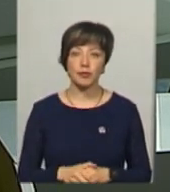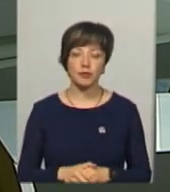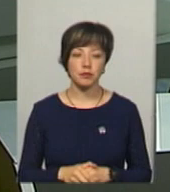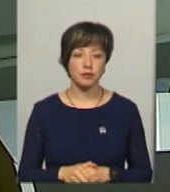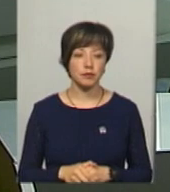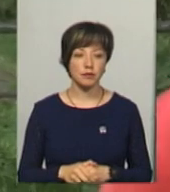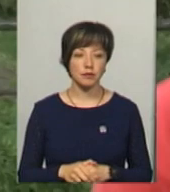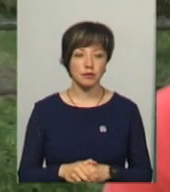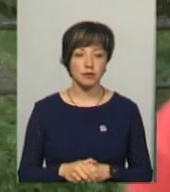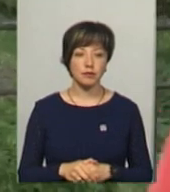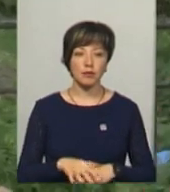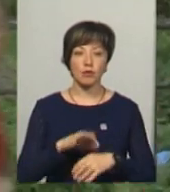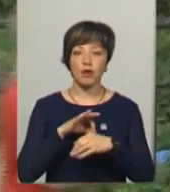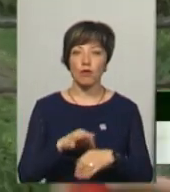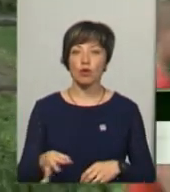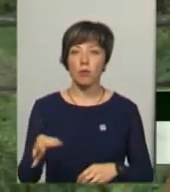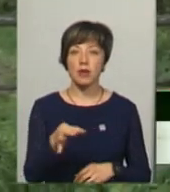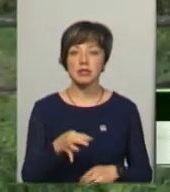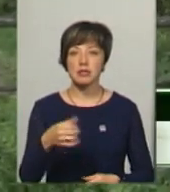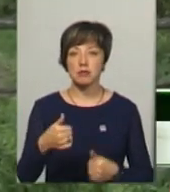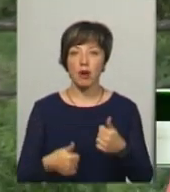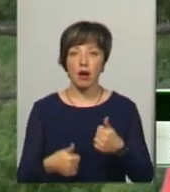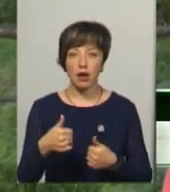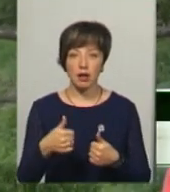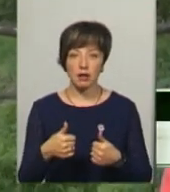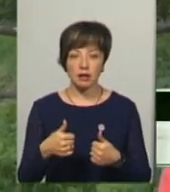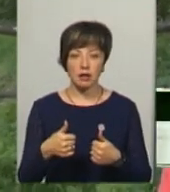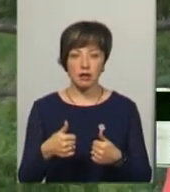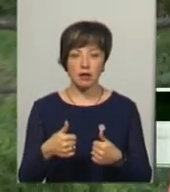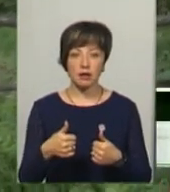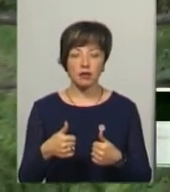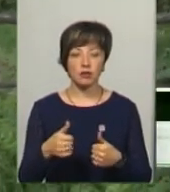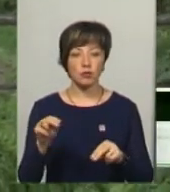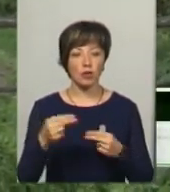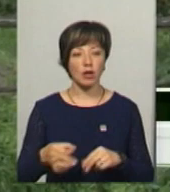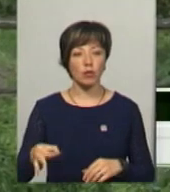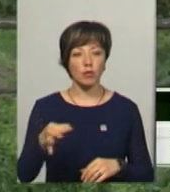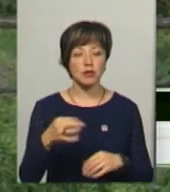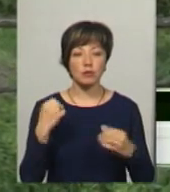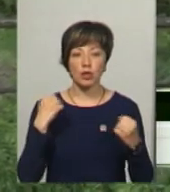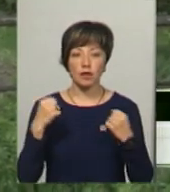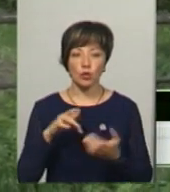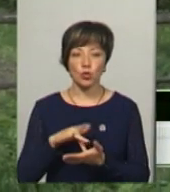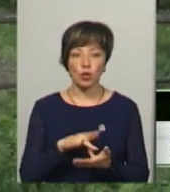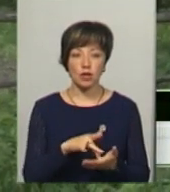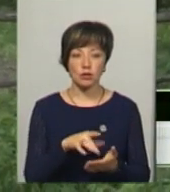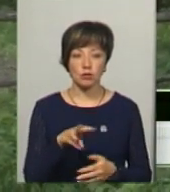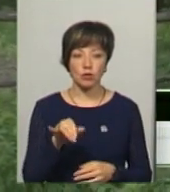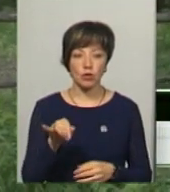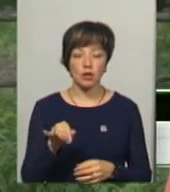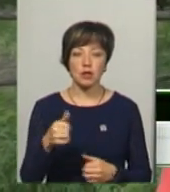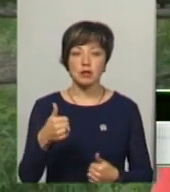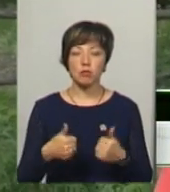Проводився обласні змагання, 57-й чемпіонат області зі спортивного туризму, на